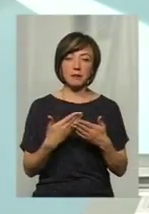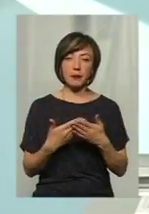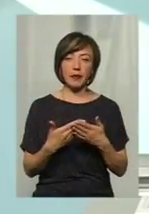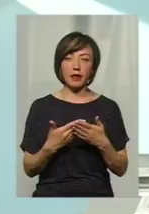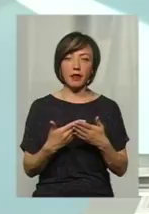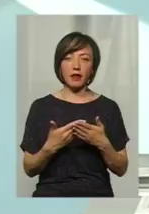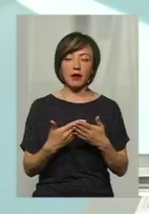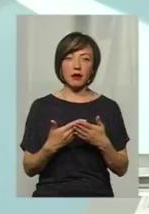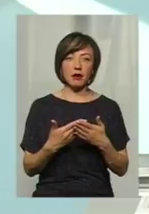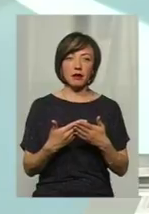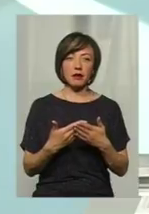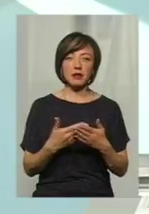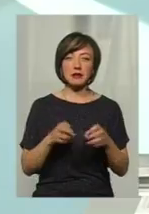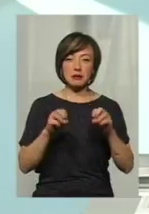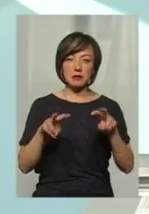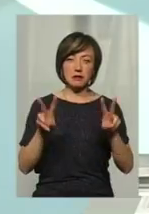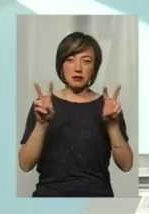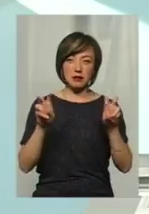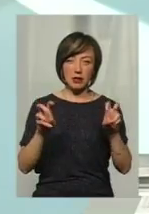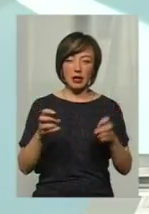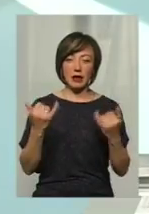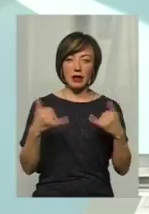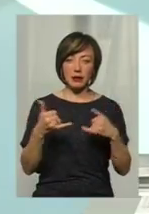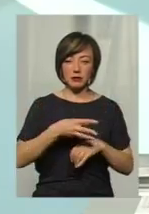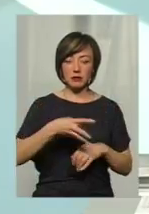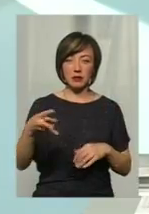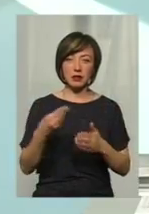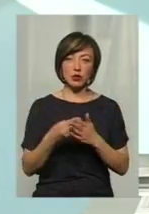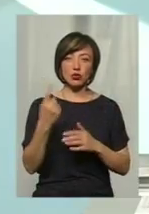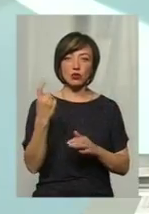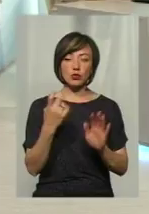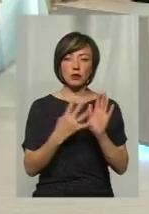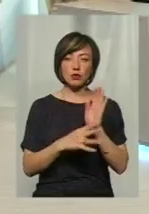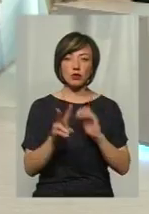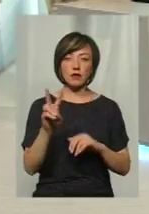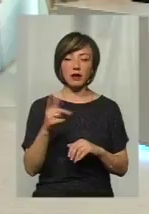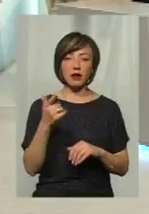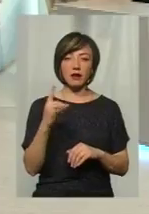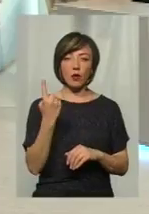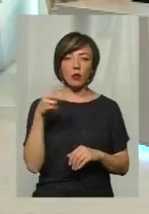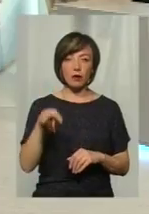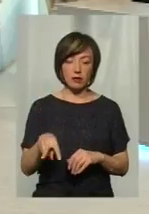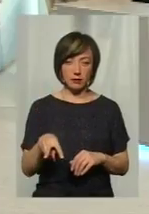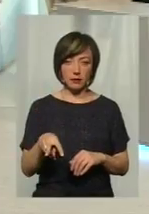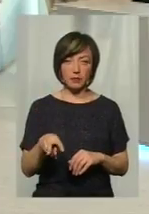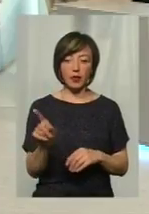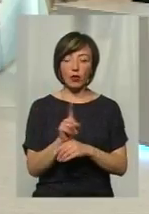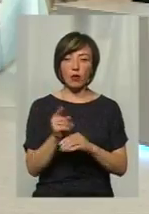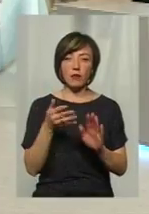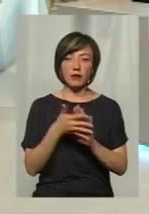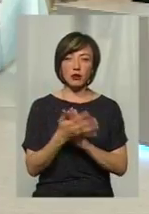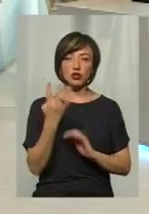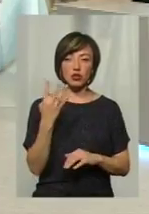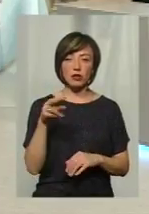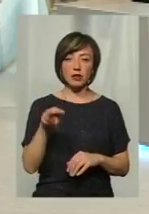гербіцид Рамдап Макс. Його ціна приблизно 192 гривні за літр. Норма витрати 4